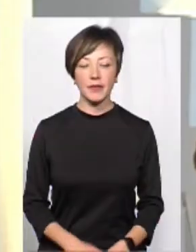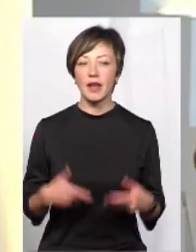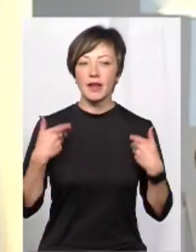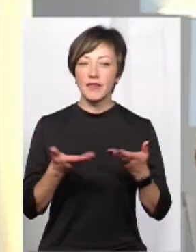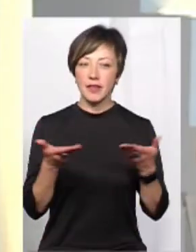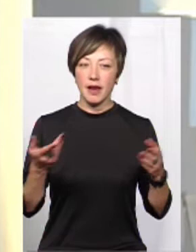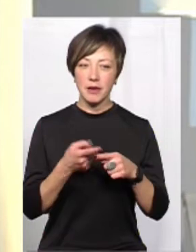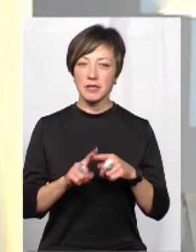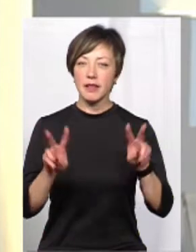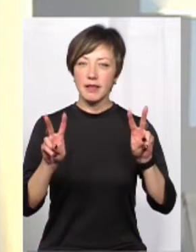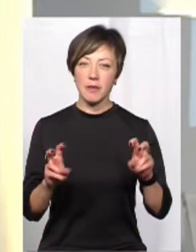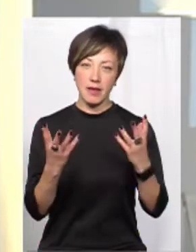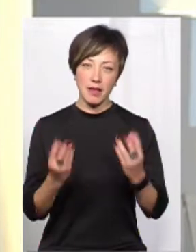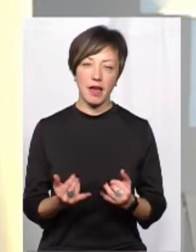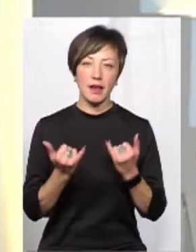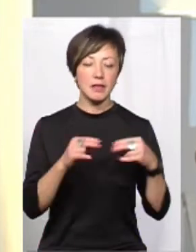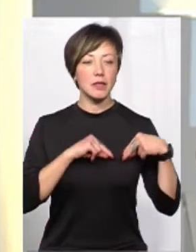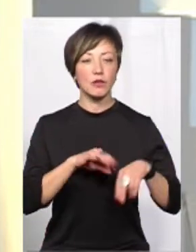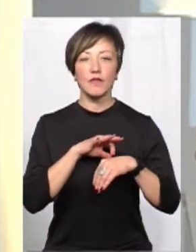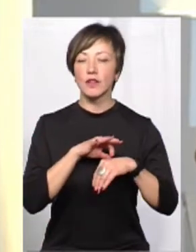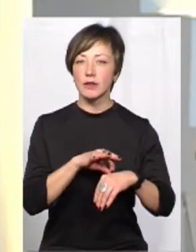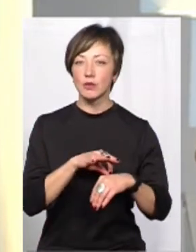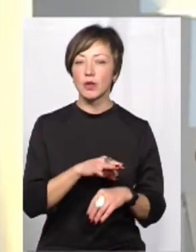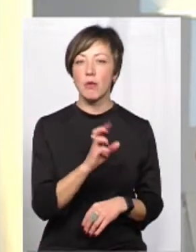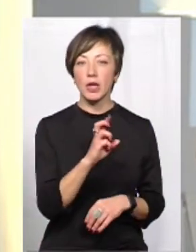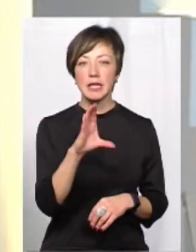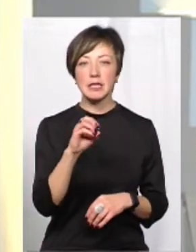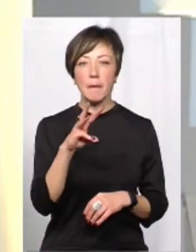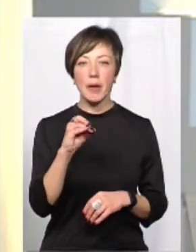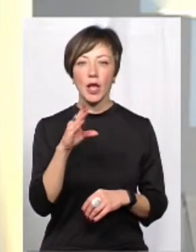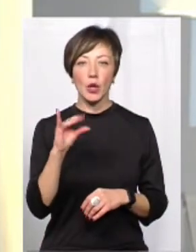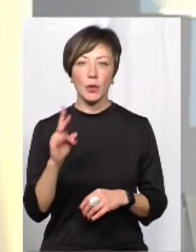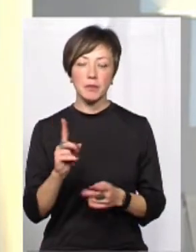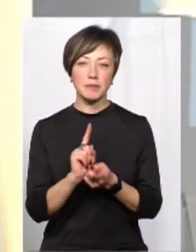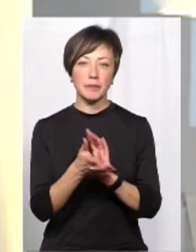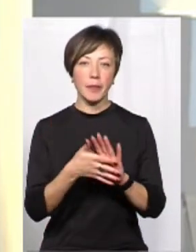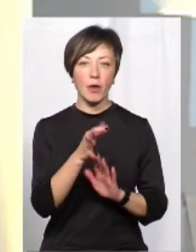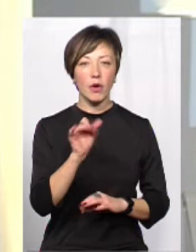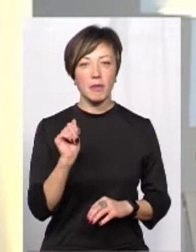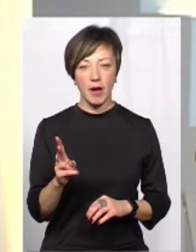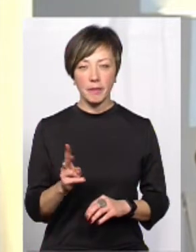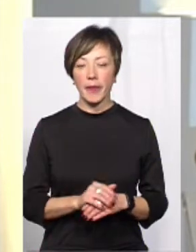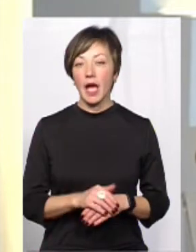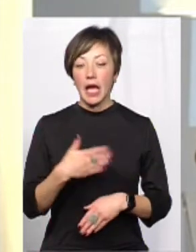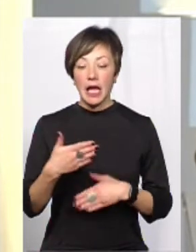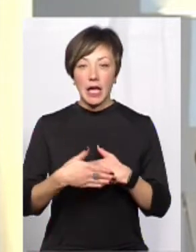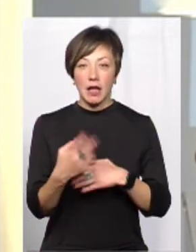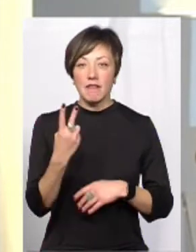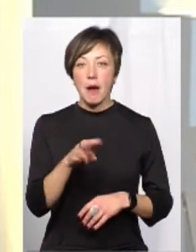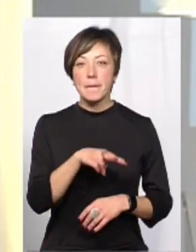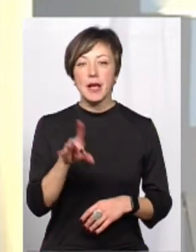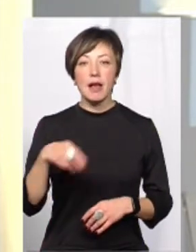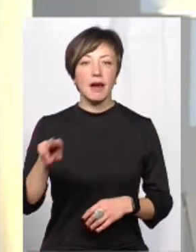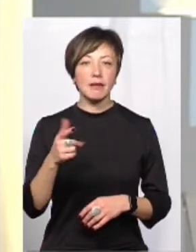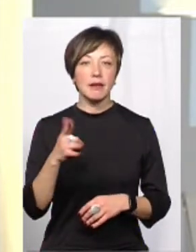Вітаємо! Це тема дня. З вами Богдан Семенюк. На жестову мову перекладає Ольга Рибак. Майже 2 мільярда